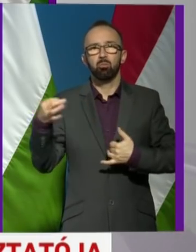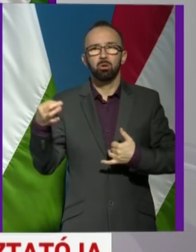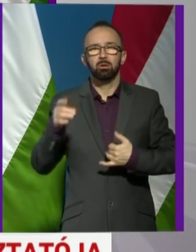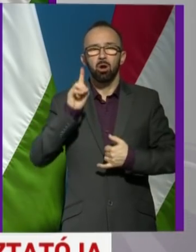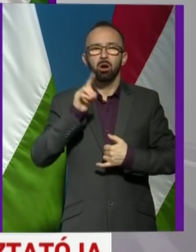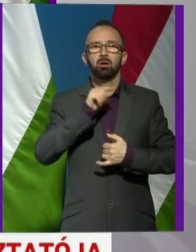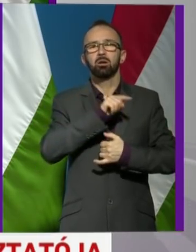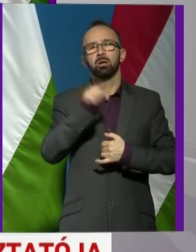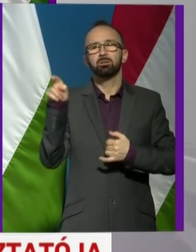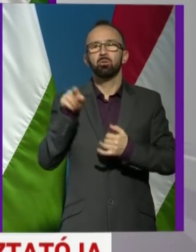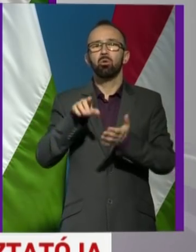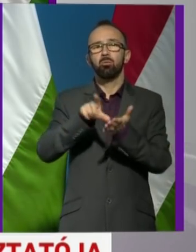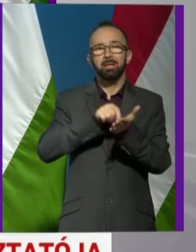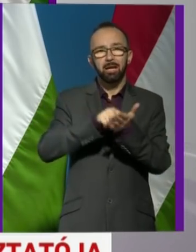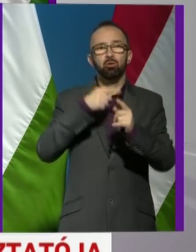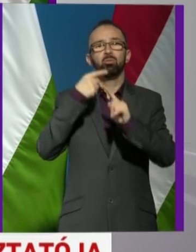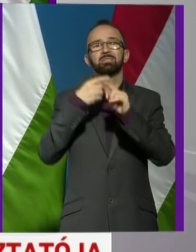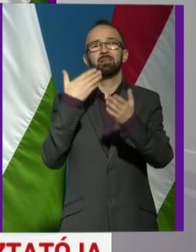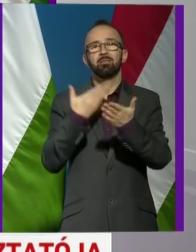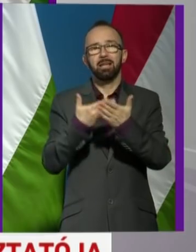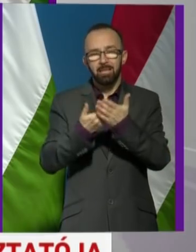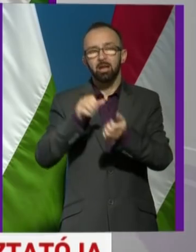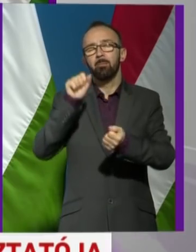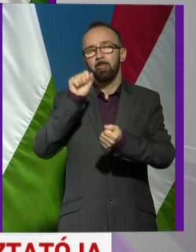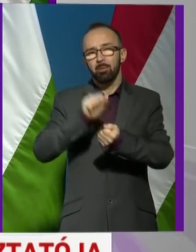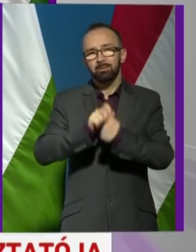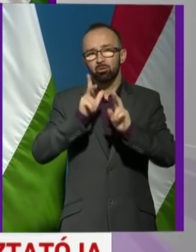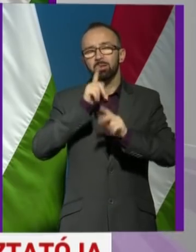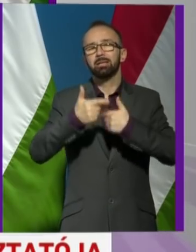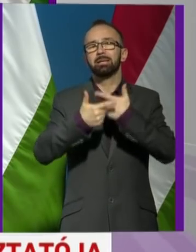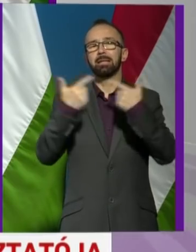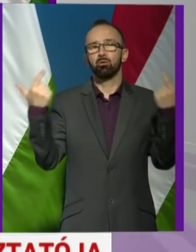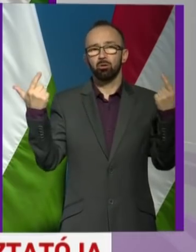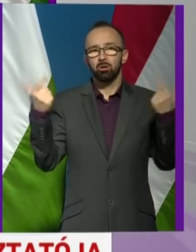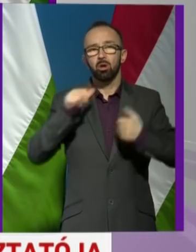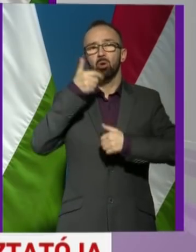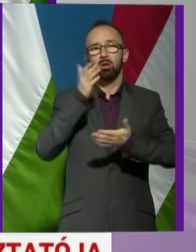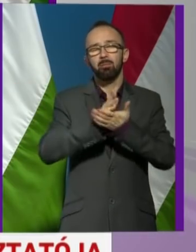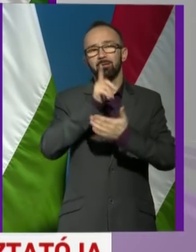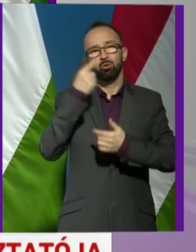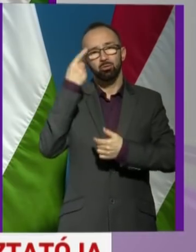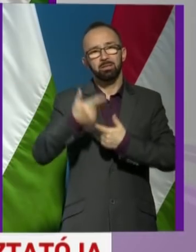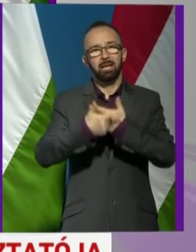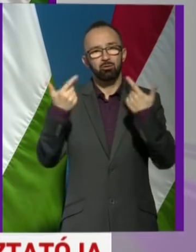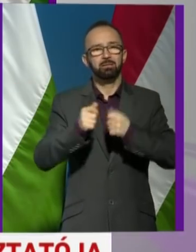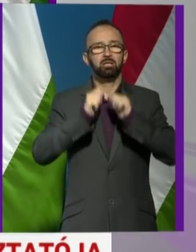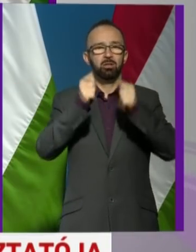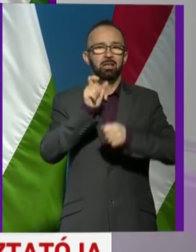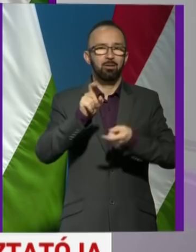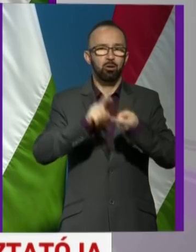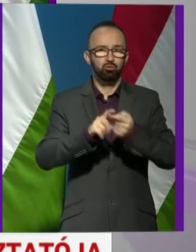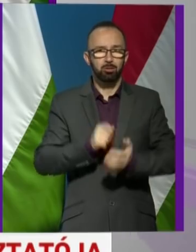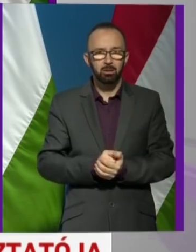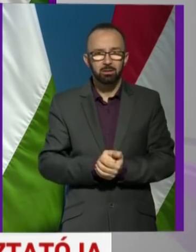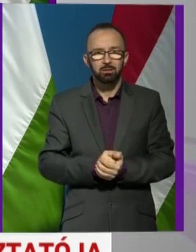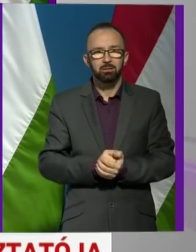hogyha az ő mintájuk pozitív lenne, az biztos, hogy kiderül, és akkor holnap már fogok tudni tájékoztatást adni róla.